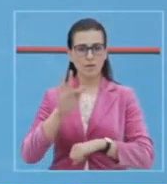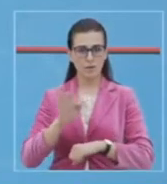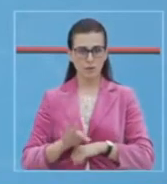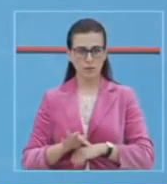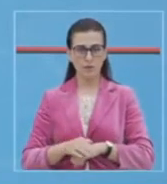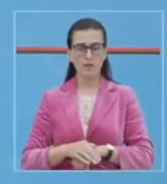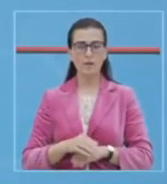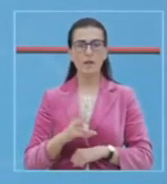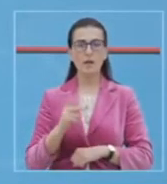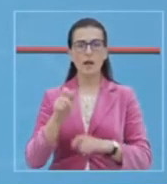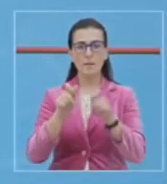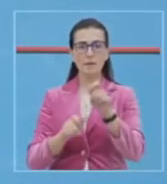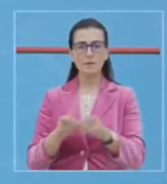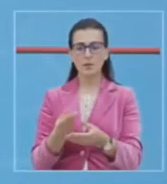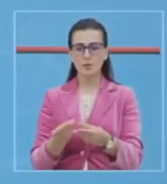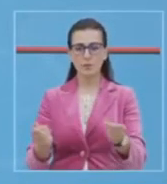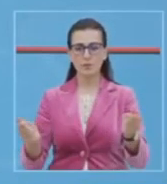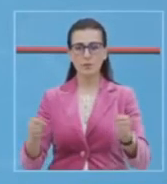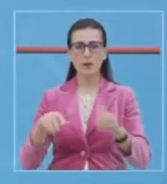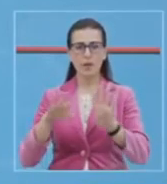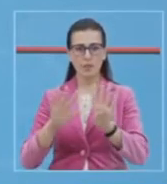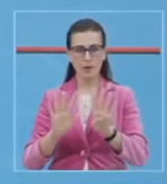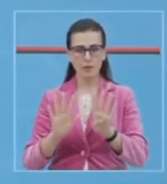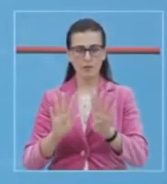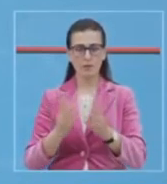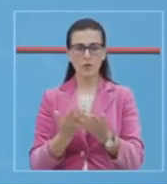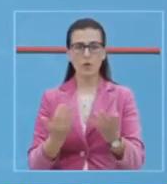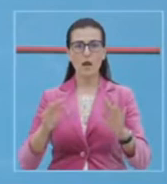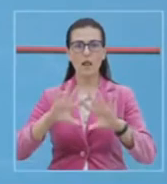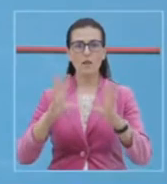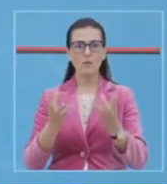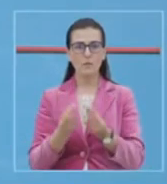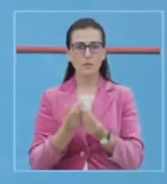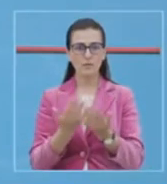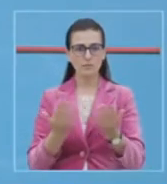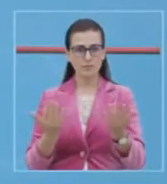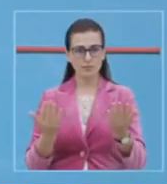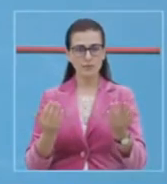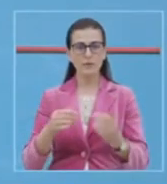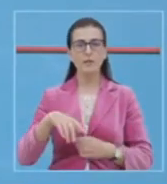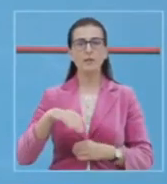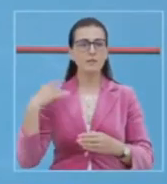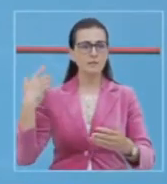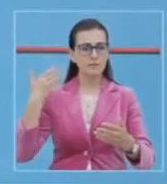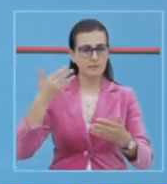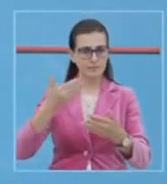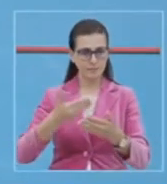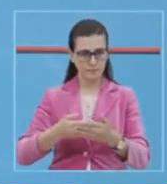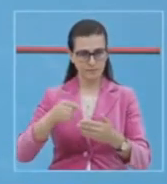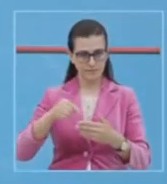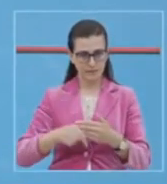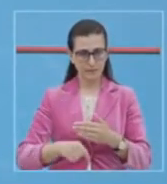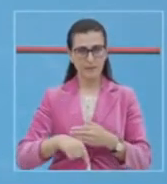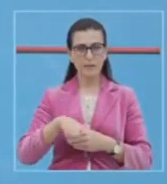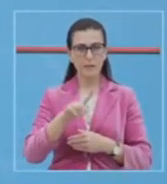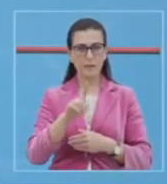orve të fundit, janë shëruar 9 qytetar duke e quar nëmrin total të të shëruarve që nga filimi i